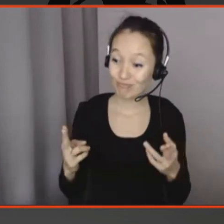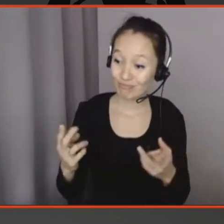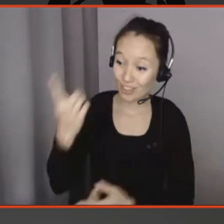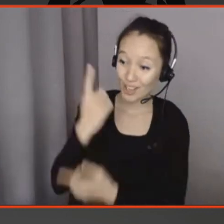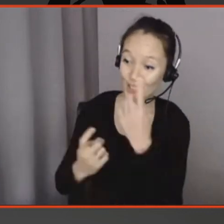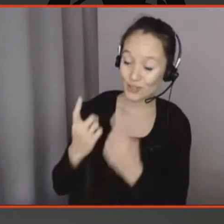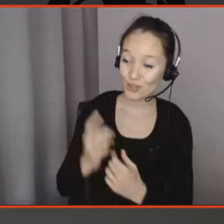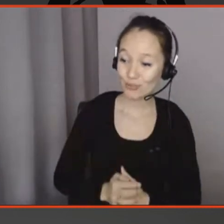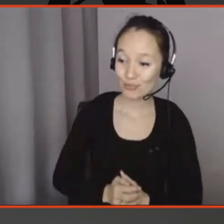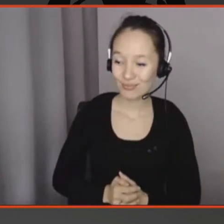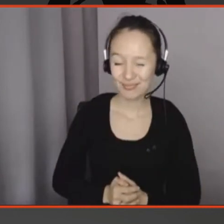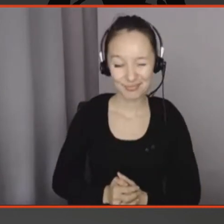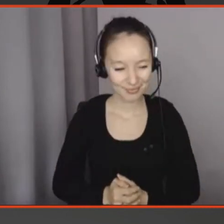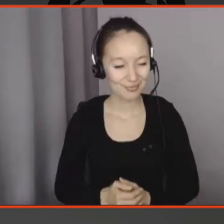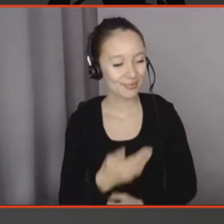Merci, Karine.